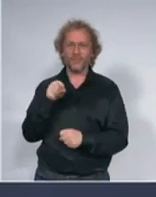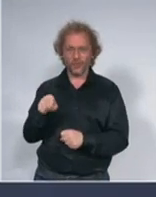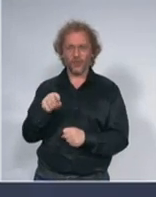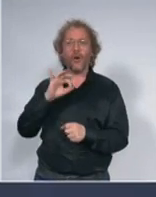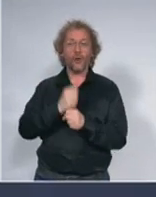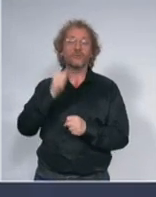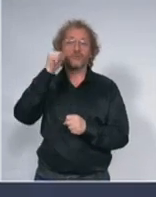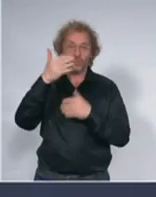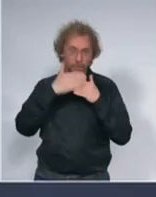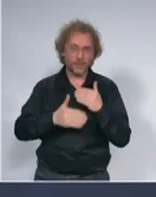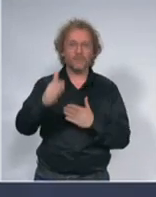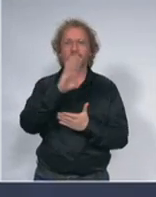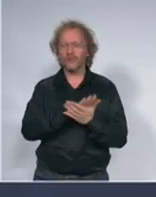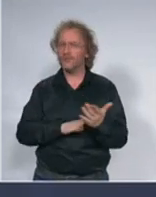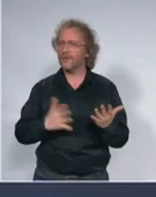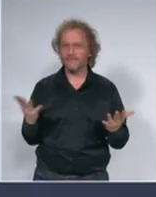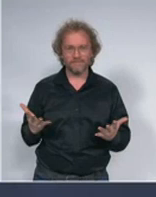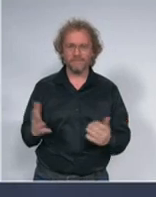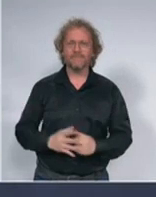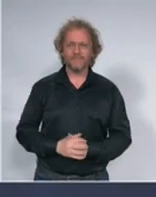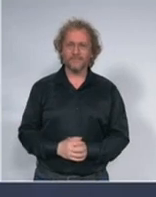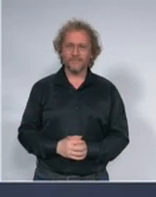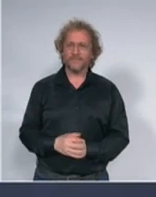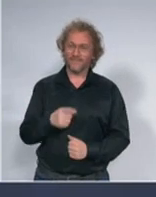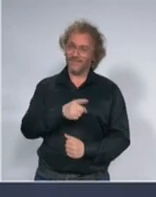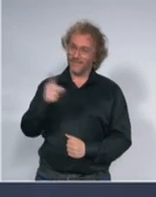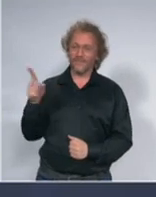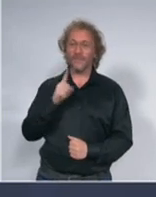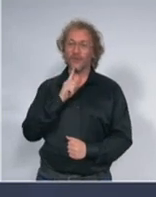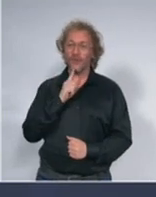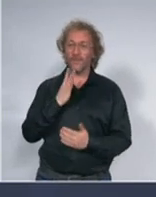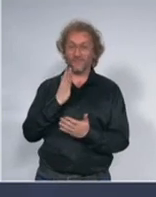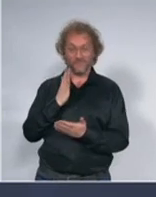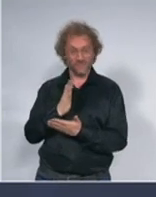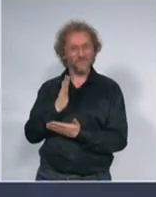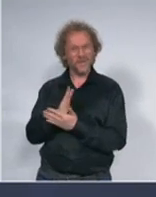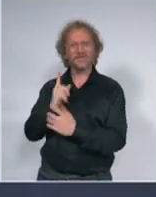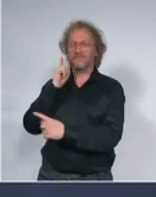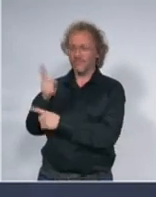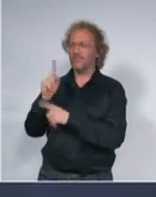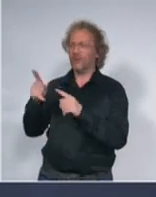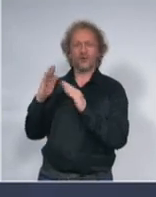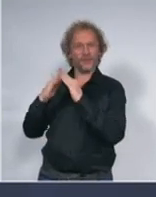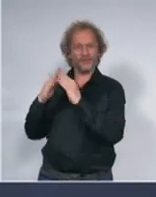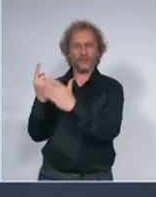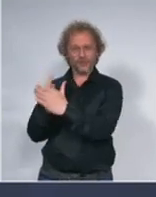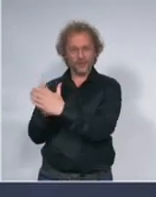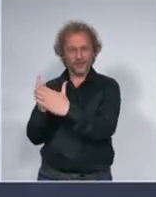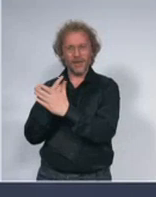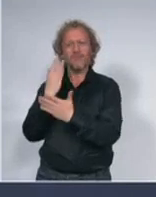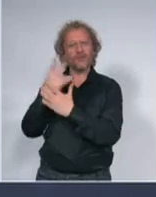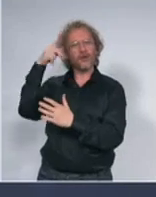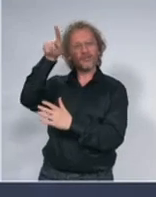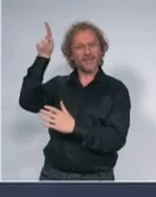dakle za one koji prekrše meru samoizolacije od povratnika i kreću se